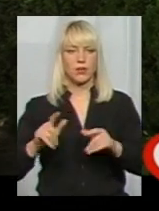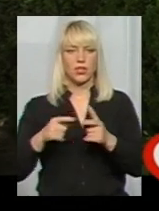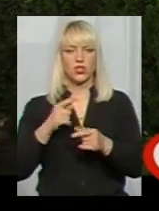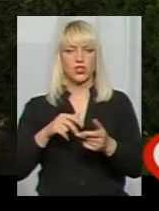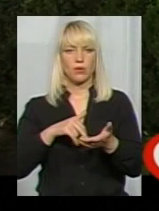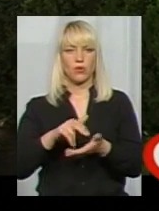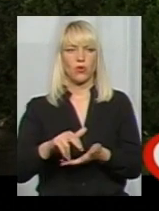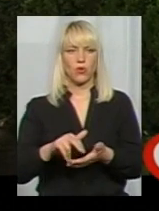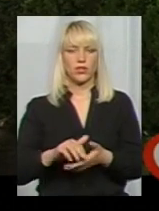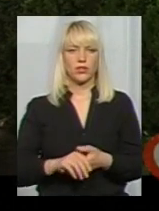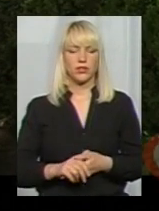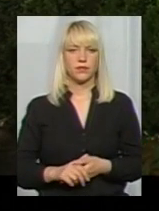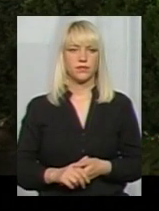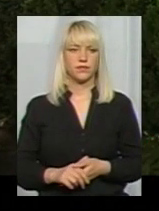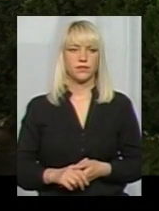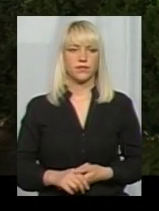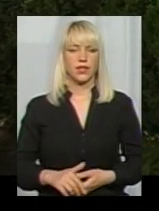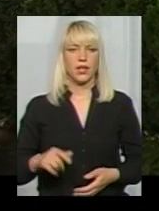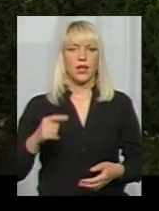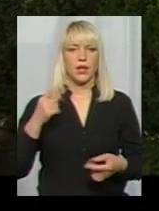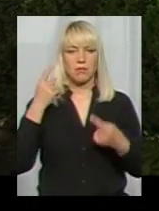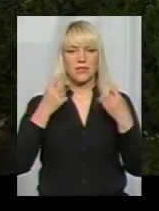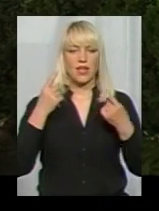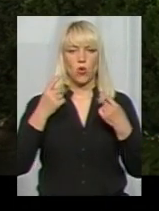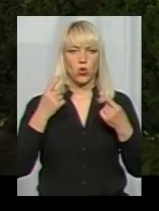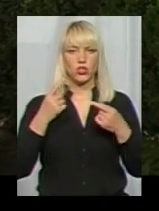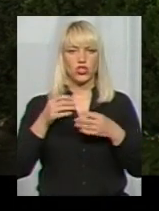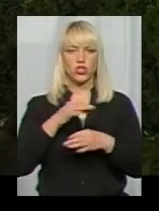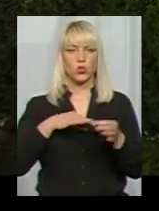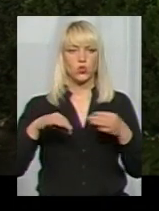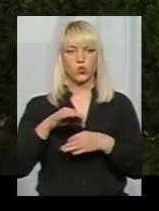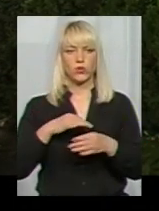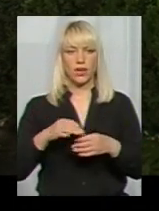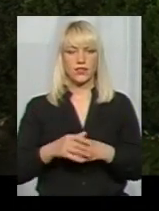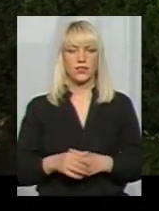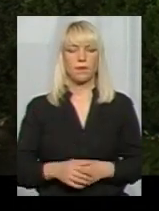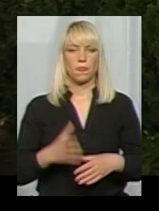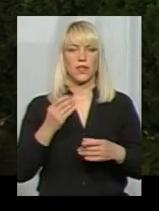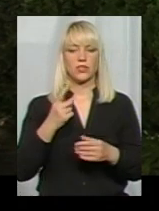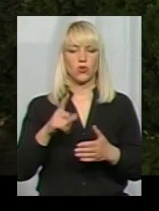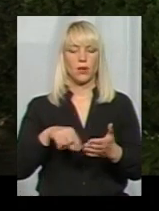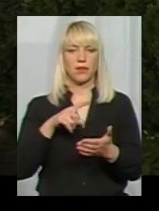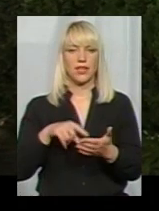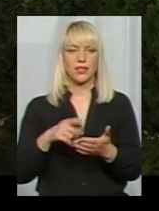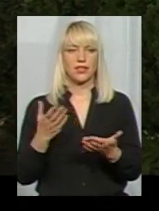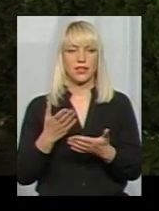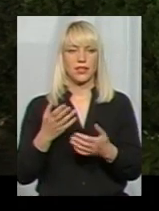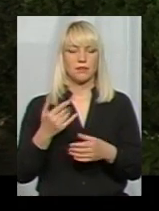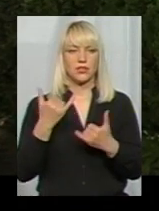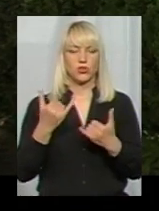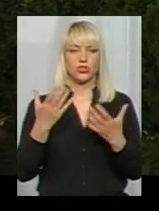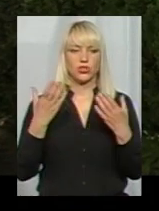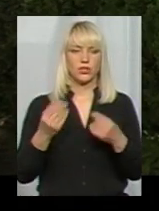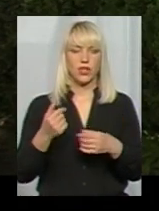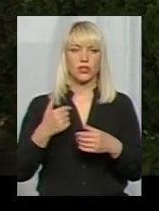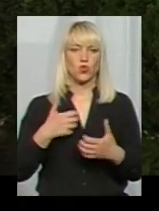проходять психологічні консультації. І ще одне питання, яке на сьогоднішній